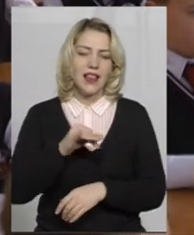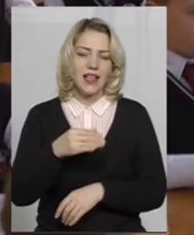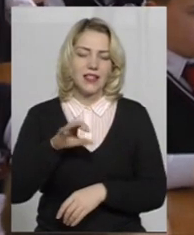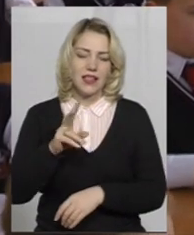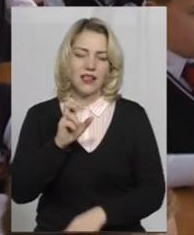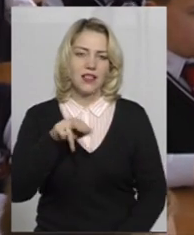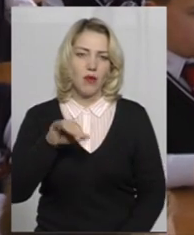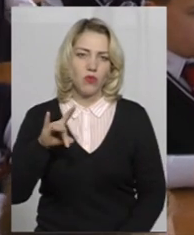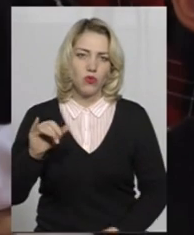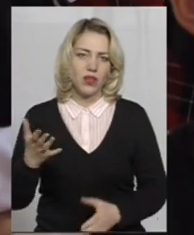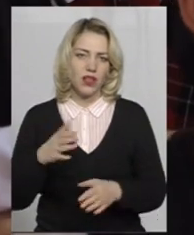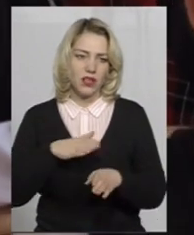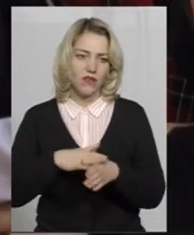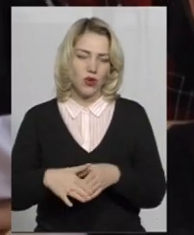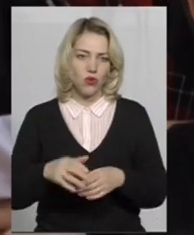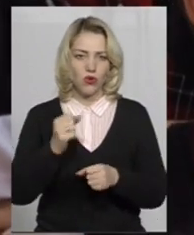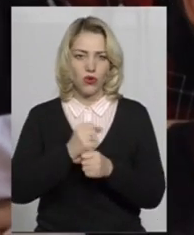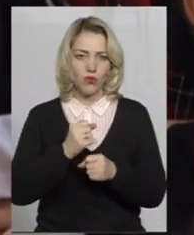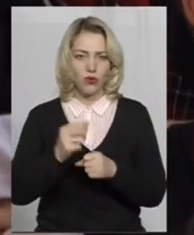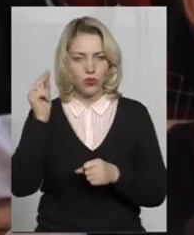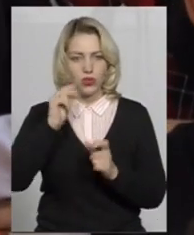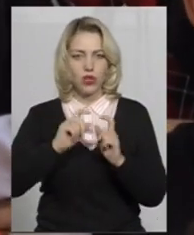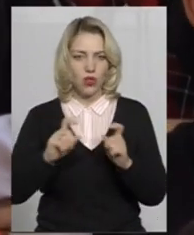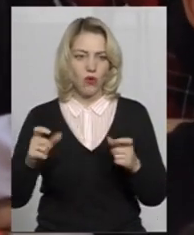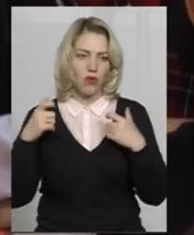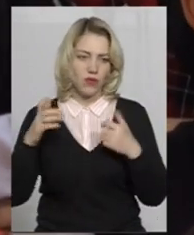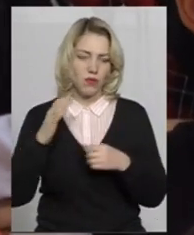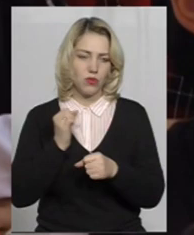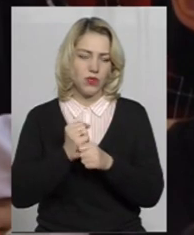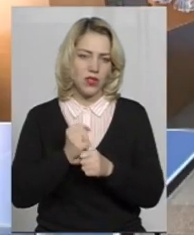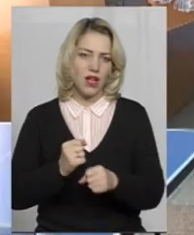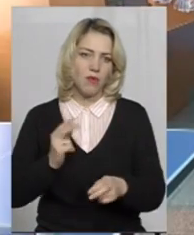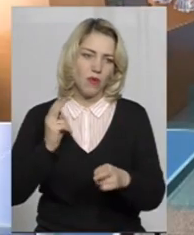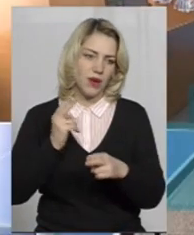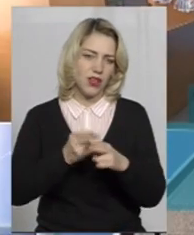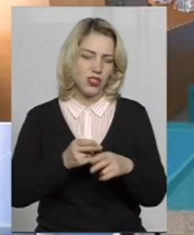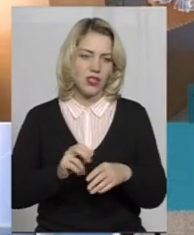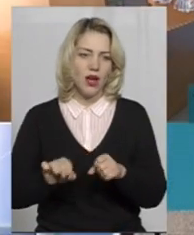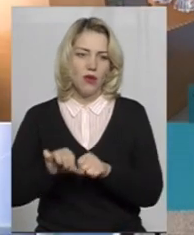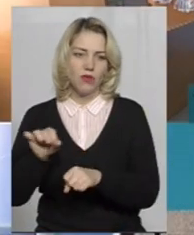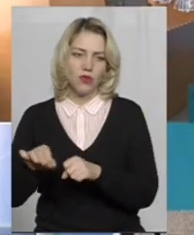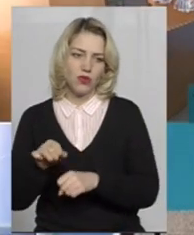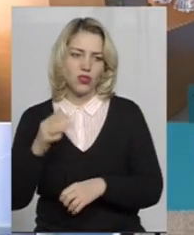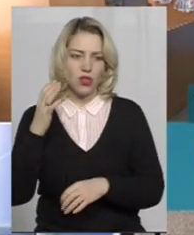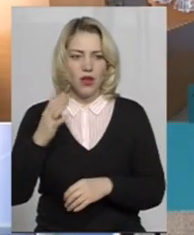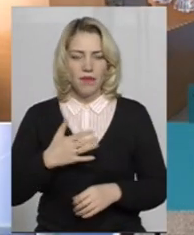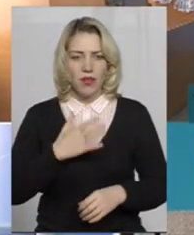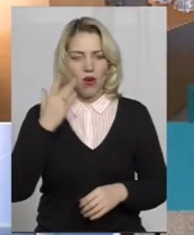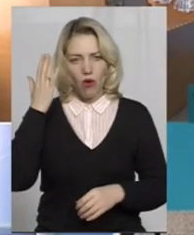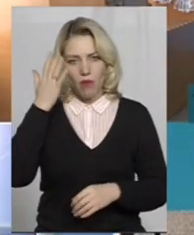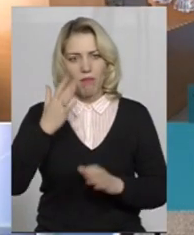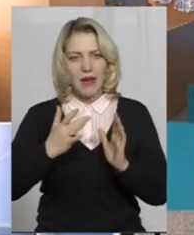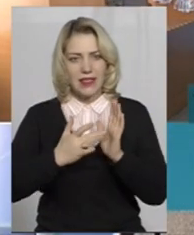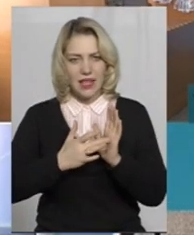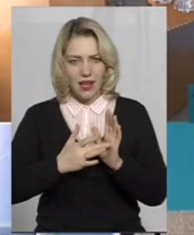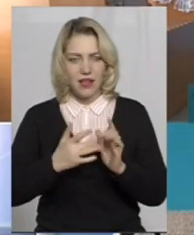Капура, який виконує роботу шкільного офіцера, розповідає, що працюватимуть на попередження правопорушень. Основна мета проєкту «Шкільний офіцер поліції»